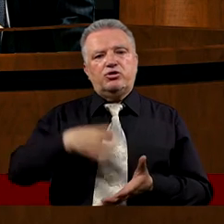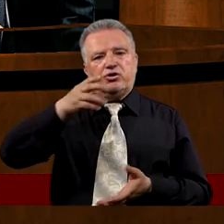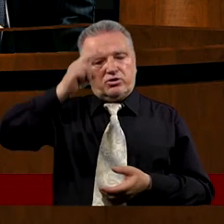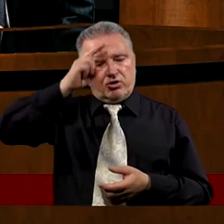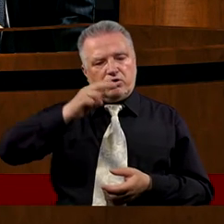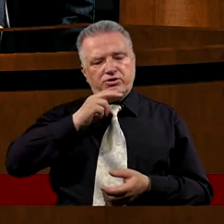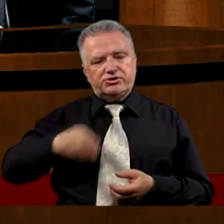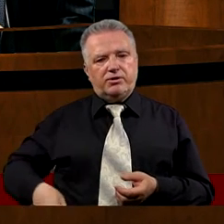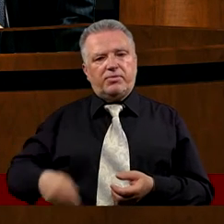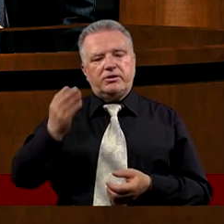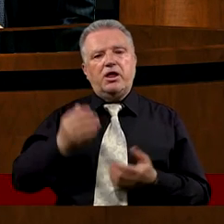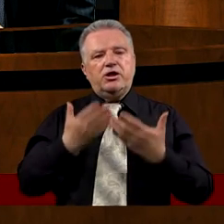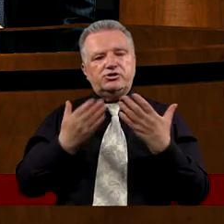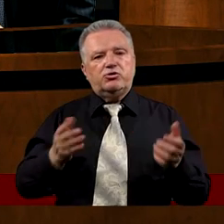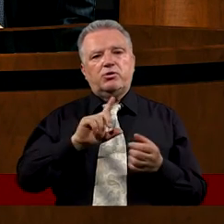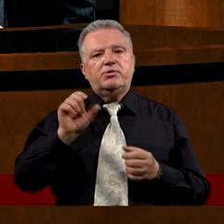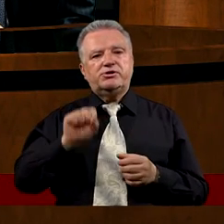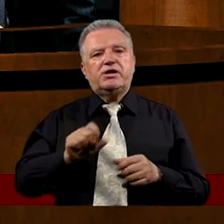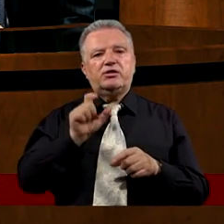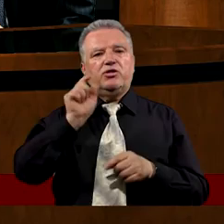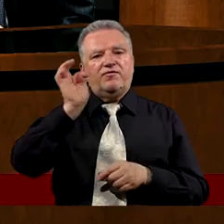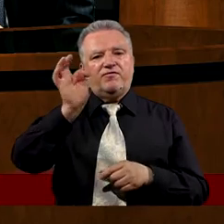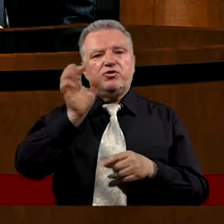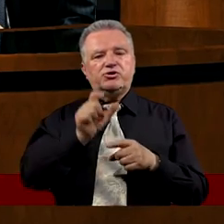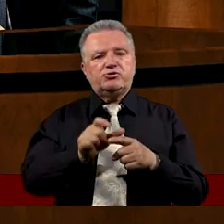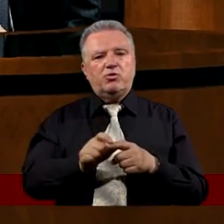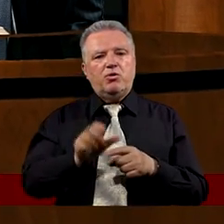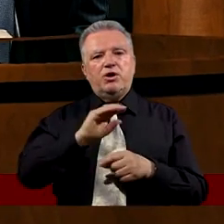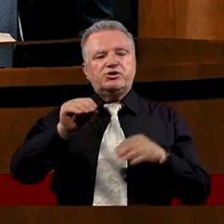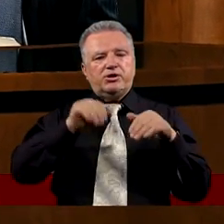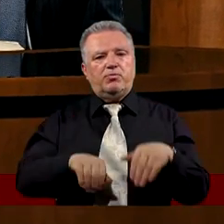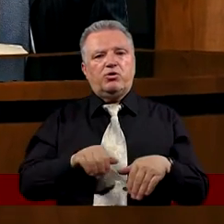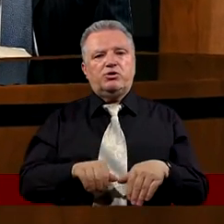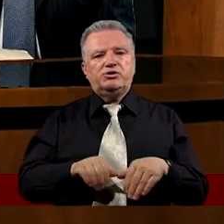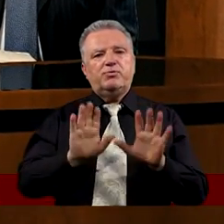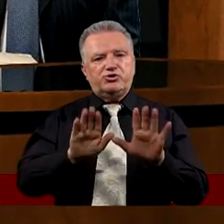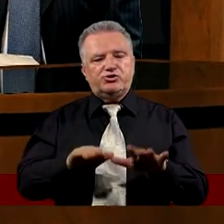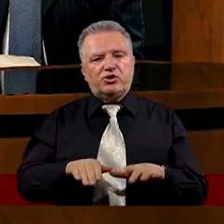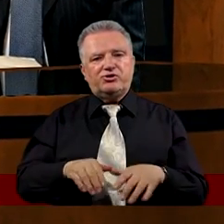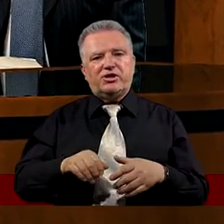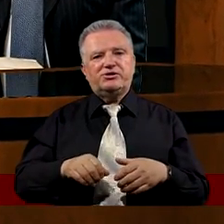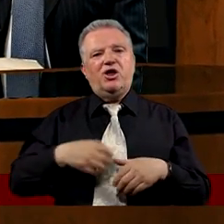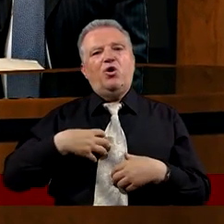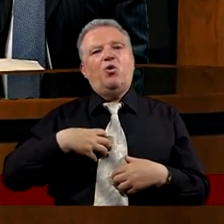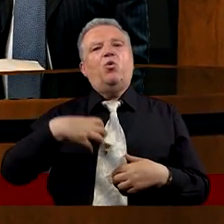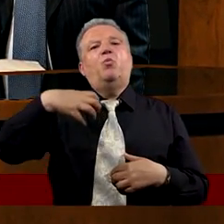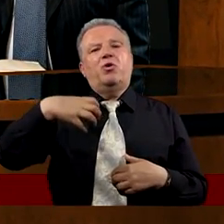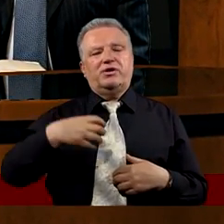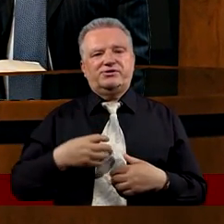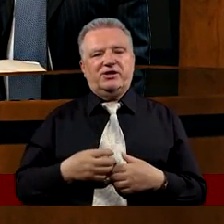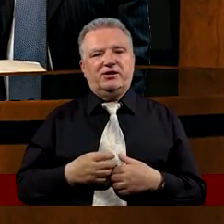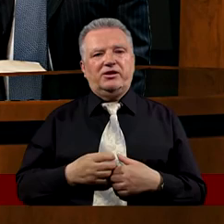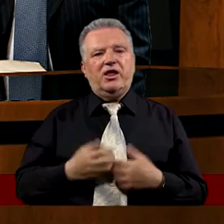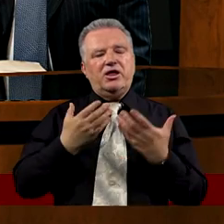Drogi Ojcze i Panie Dziękujemy Ci Za Twoje Słowo Za to, że mogliśmy Zostać Nim Ubogaceni